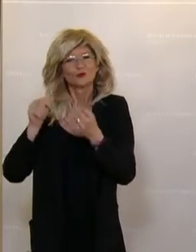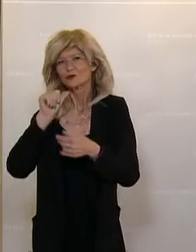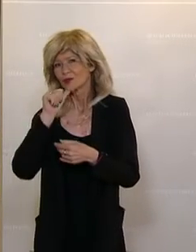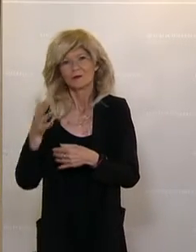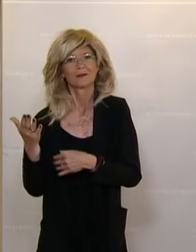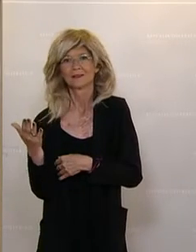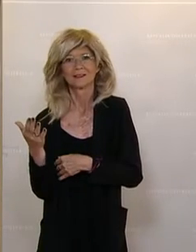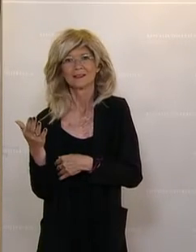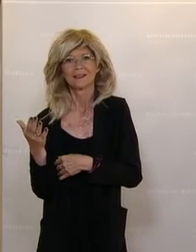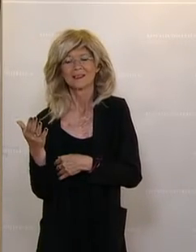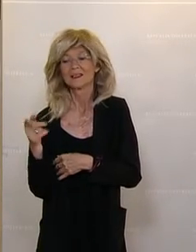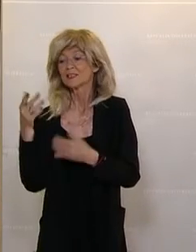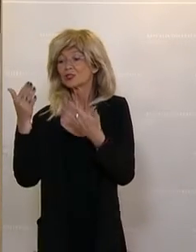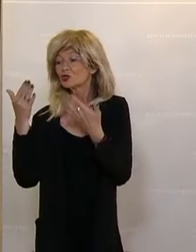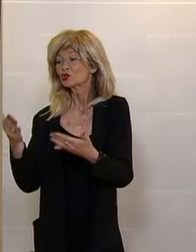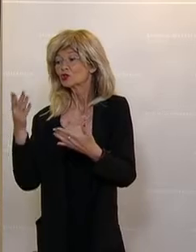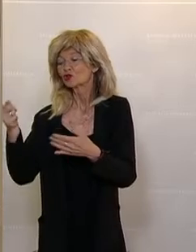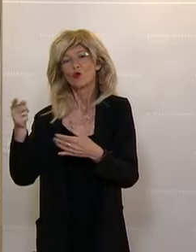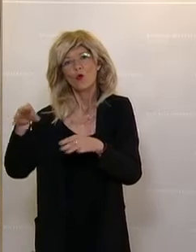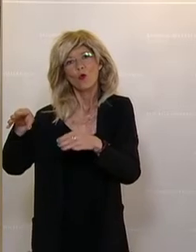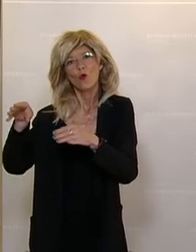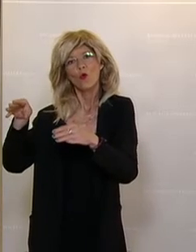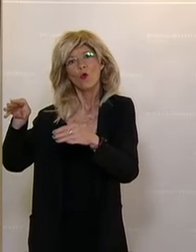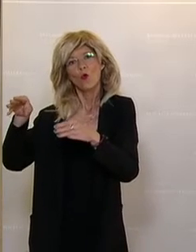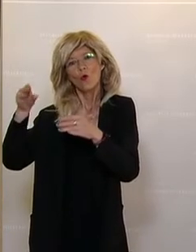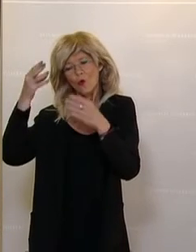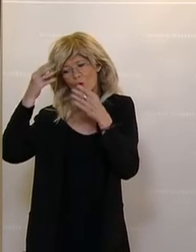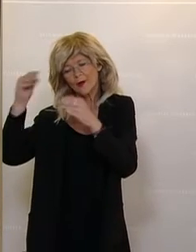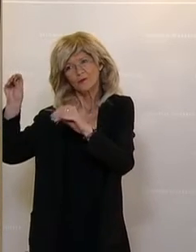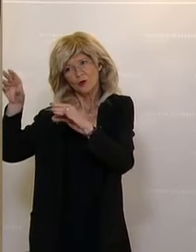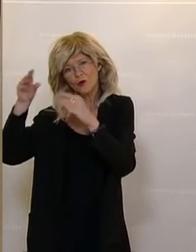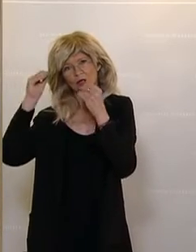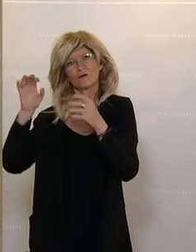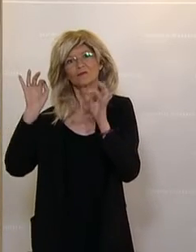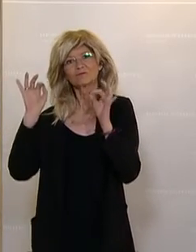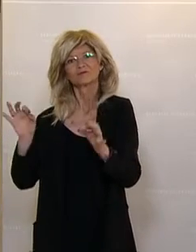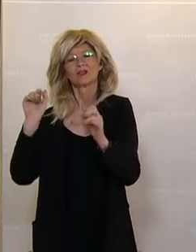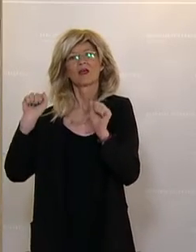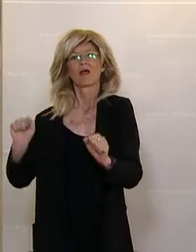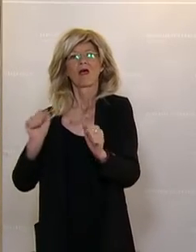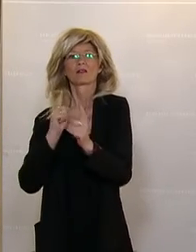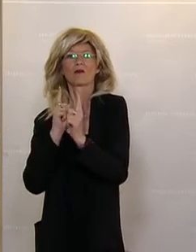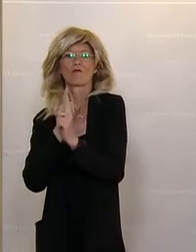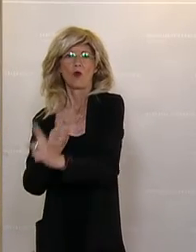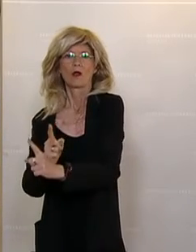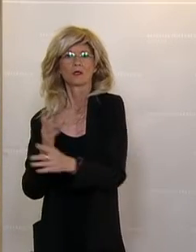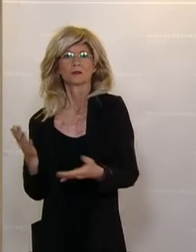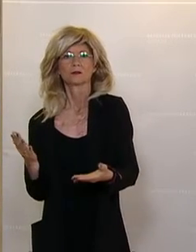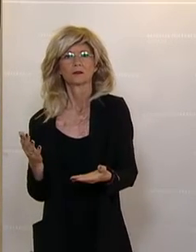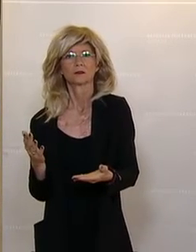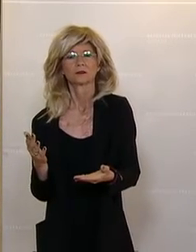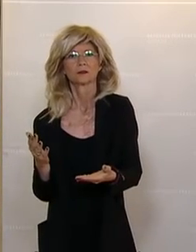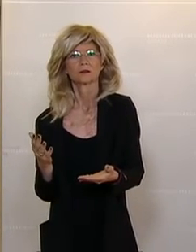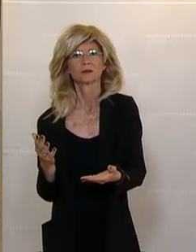und diese Informationsverwertung nicht dementsprechend vollziehen können. Die Servicekommission, die eingesetzt wurde, hat uns das